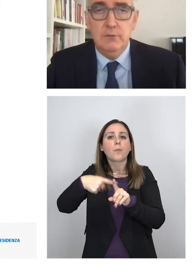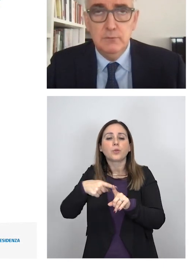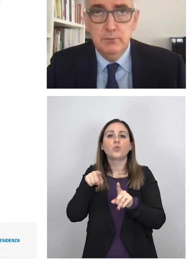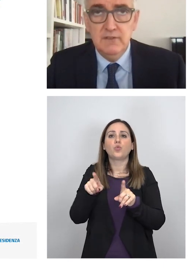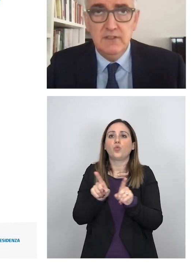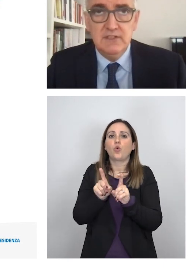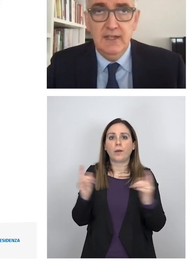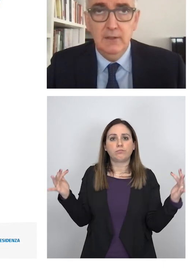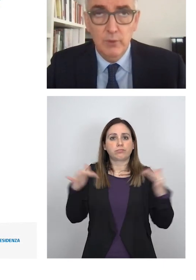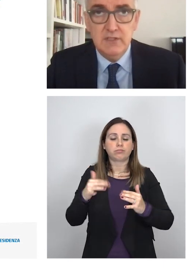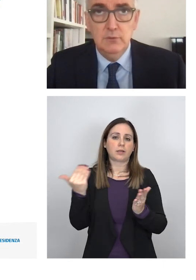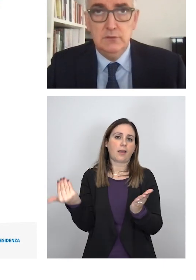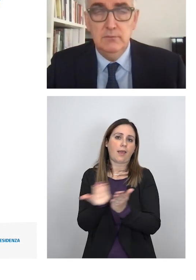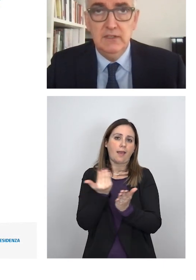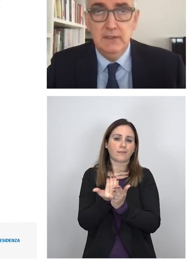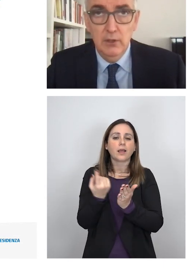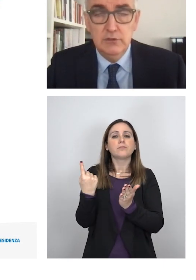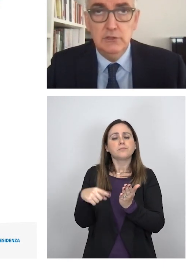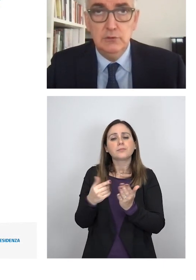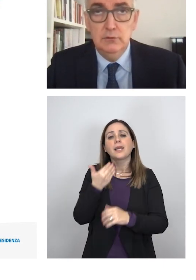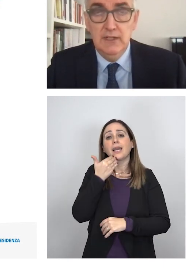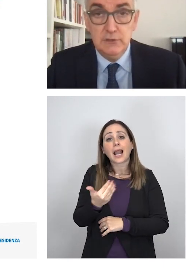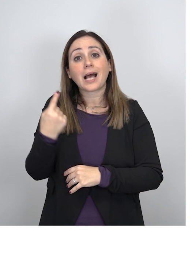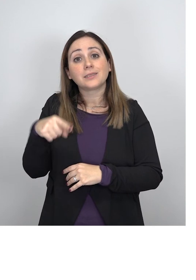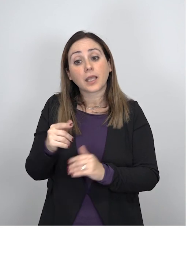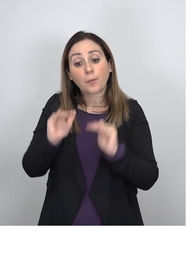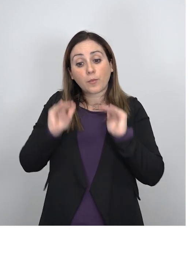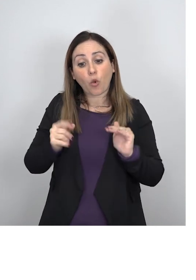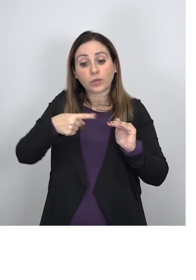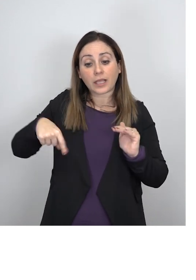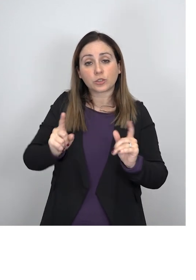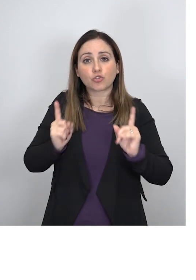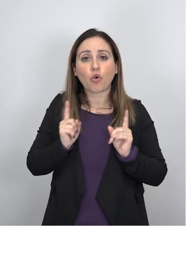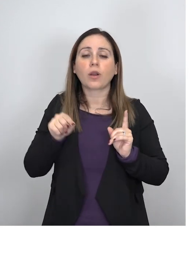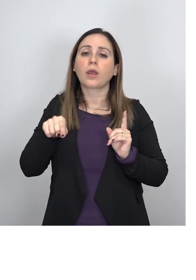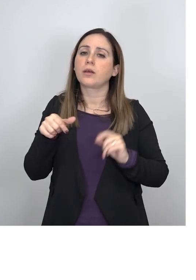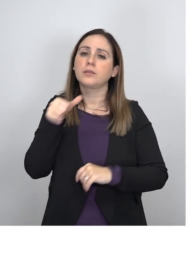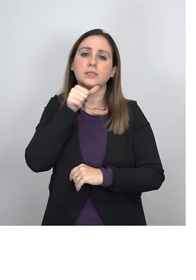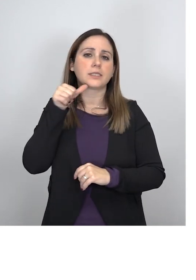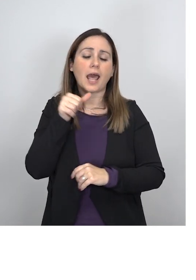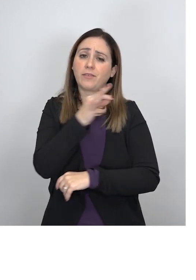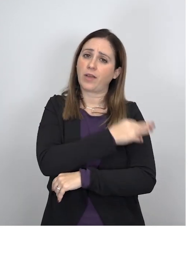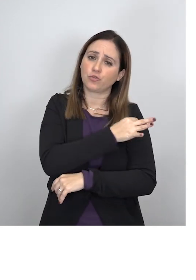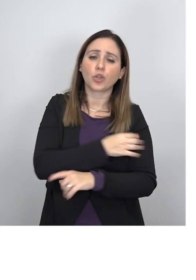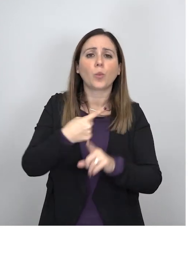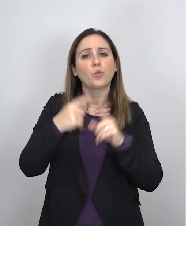e da questo punto di vista questi due strumenti oggi sono assolutamente necessari contemporaneamente